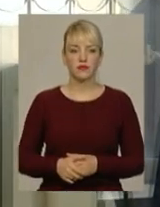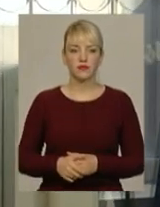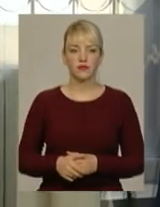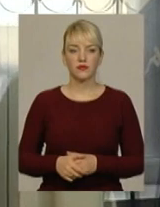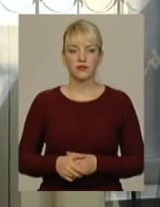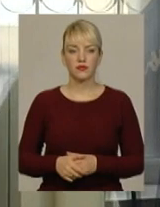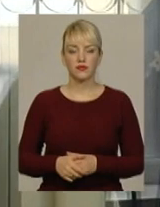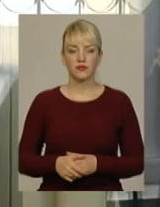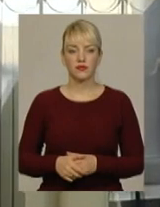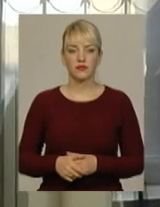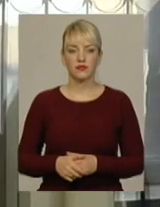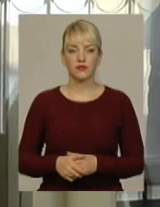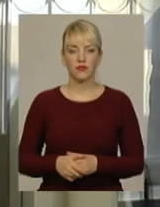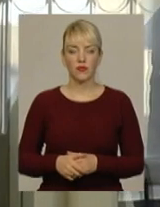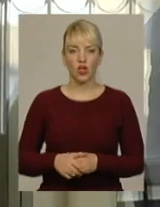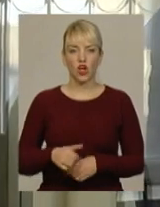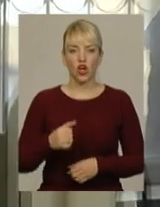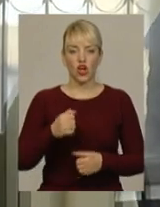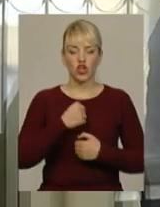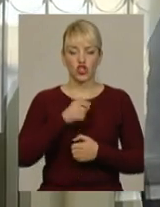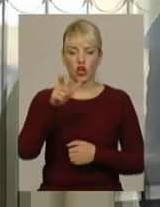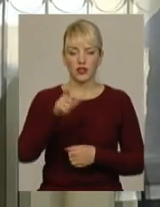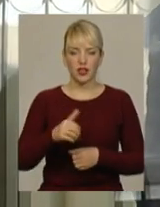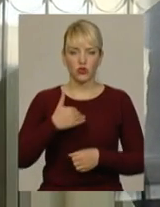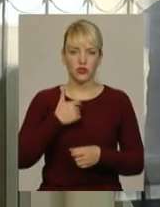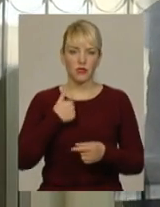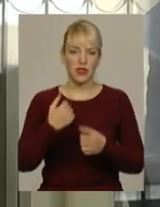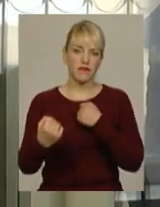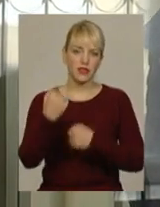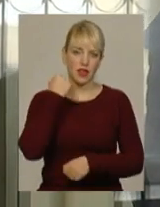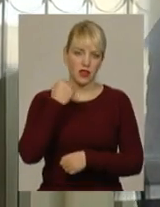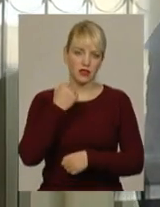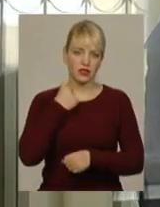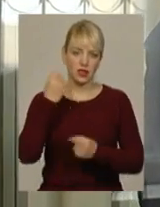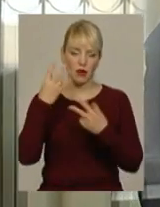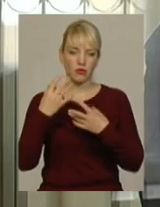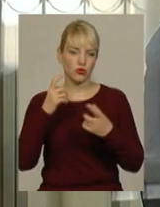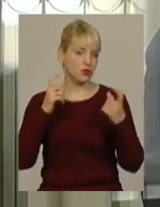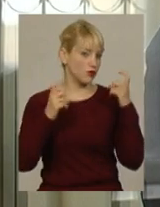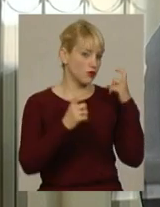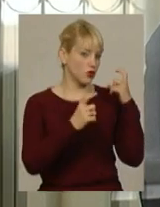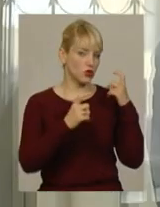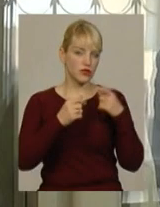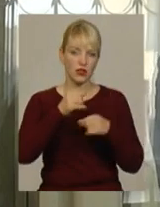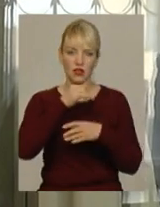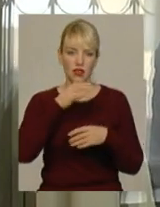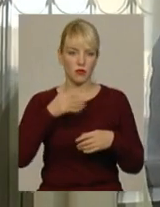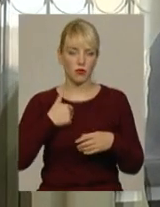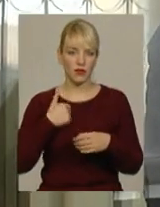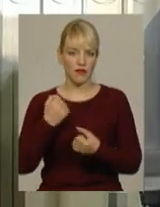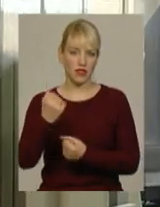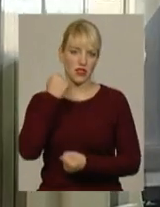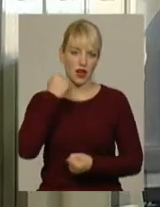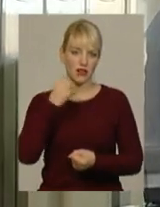Солдат Поліщук, намагавшись мене вдарити, я просто повернув князького, він не міг мене вдарити. Вся варта